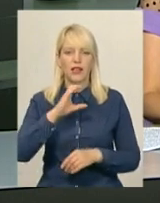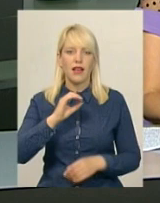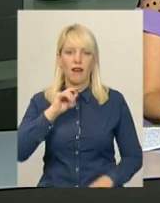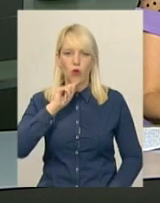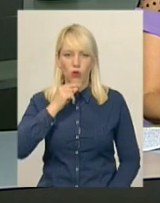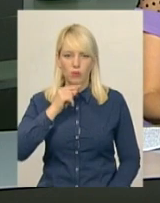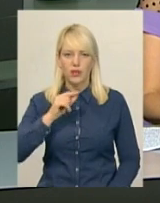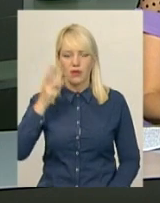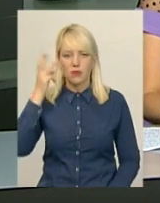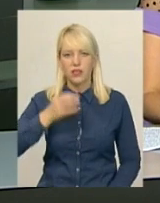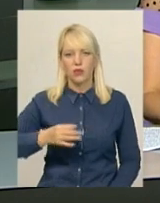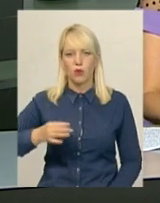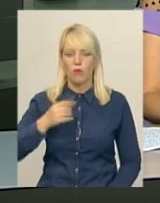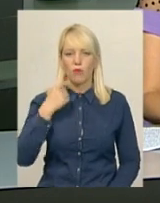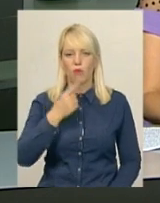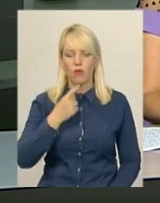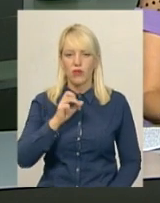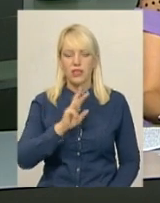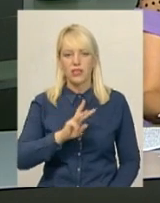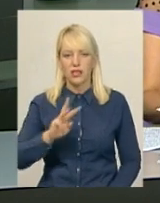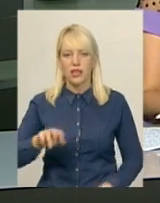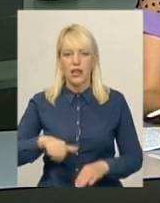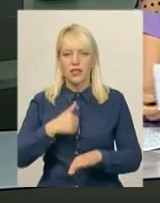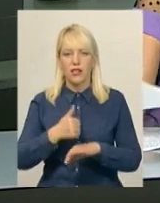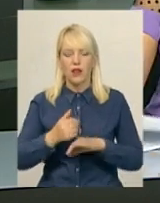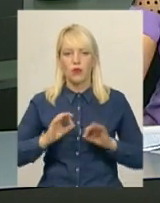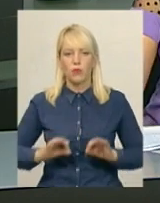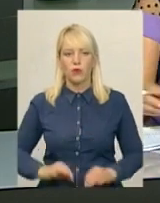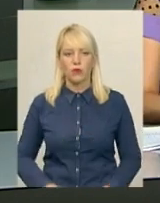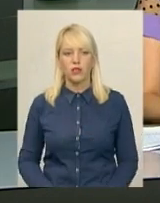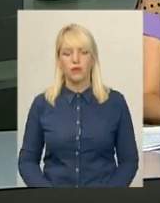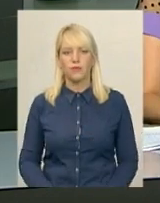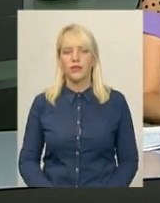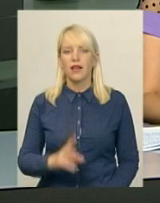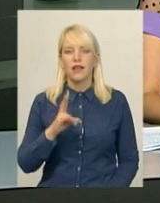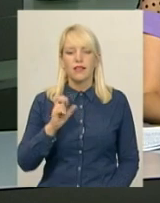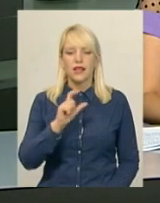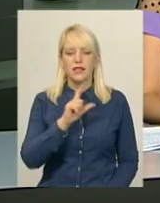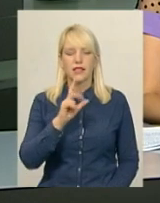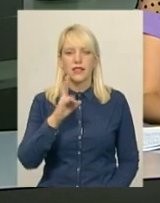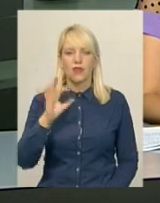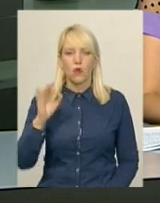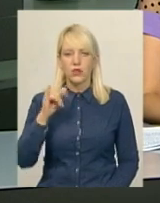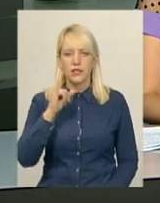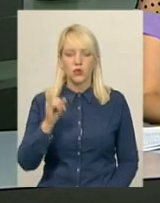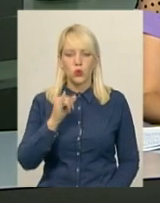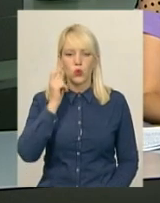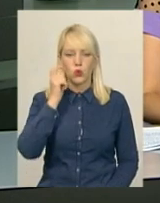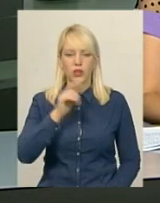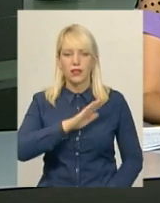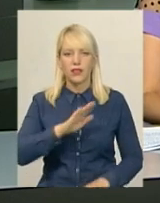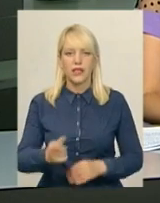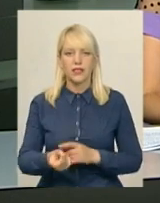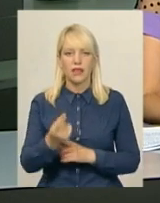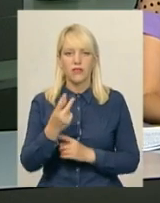у Хмельницькій області йдеться на сайті Генпрокуратури. На зовнішнє незалежне оцінювання з історії України сьогодні не з